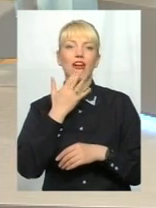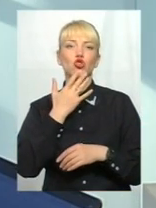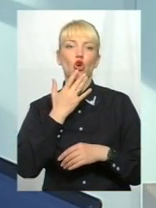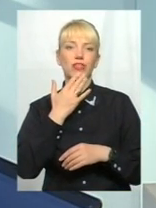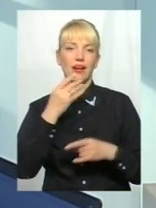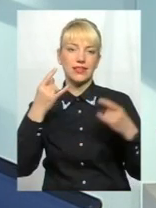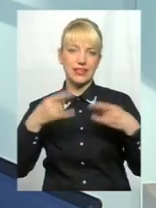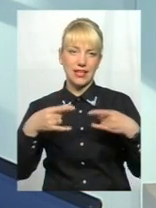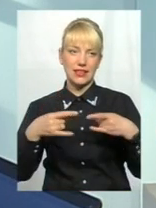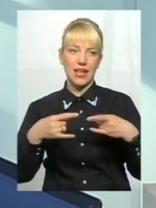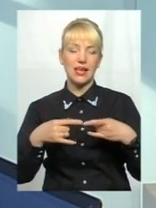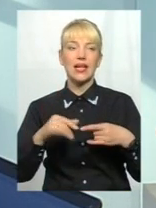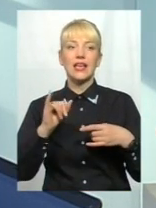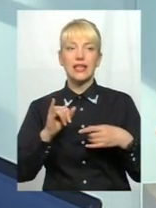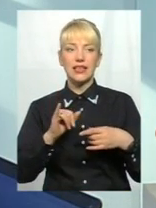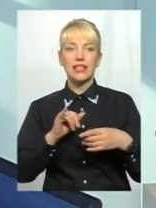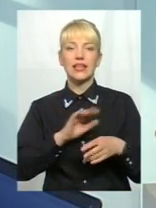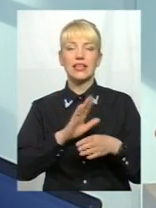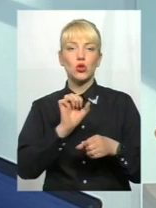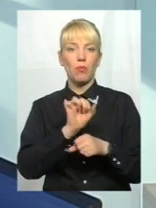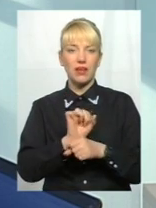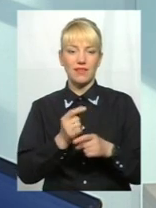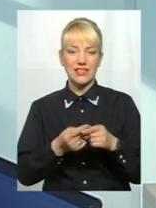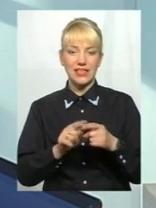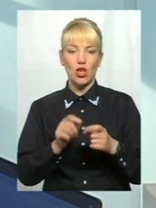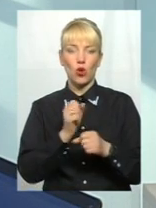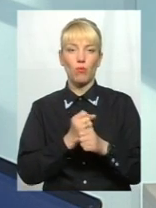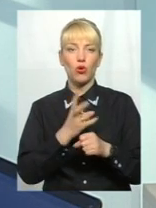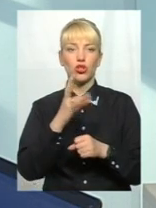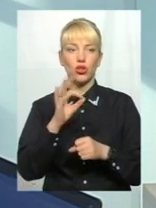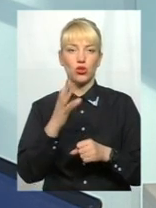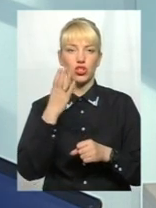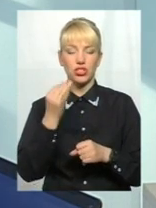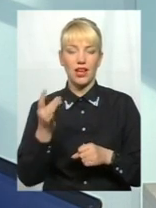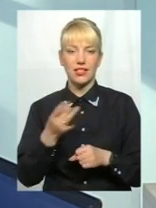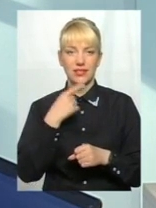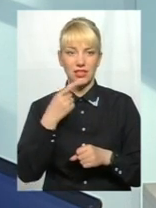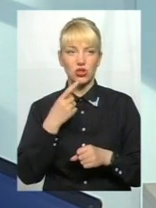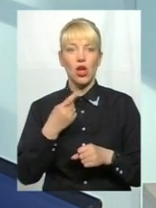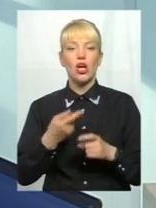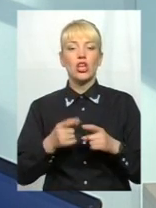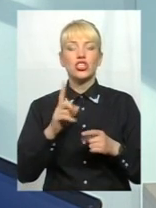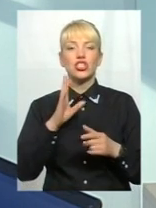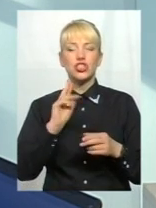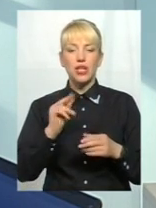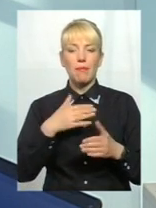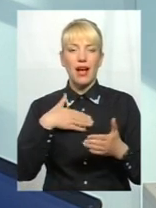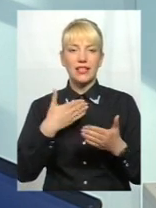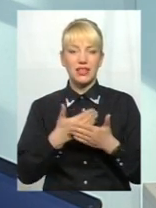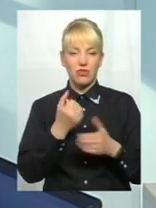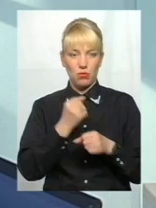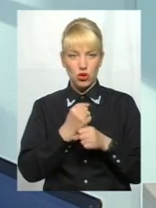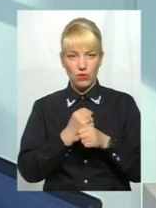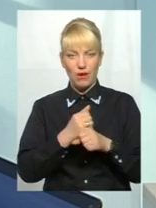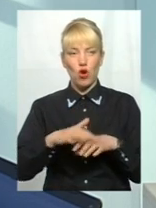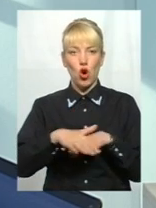не дезупиняємося в цій роботі, але ще раз кажу, що парадокс полягає в тому, чим активніше ми в громадському соменті працюємо, чим